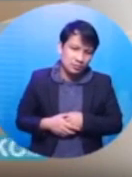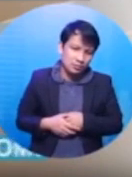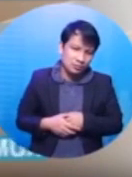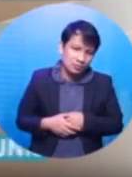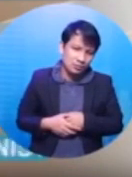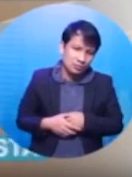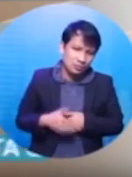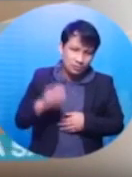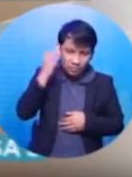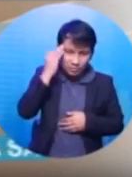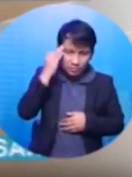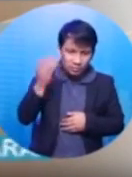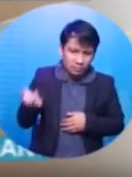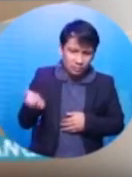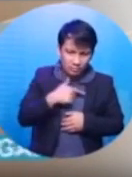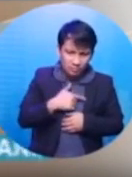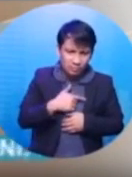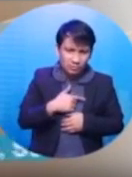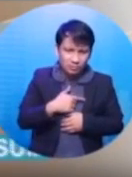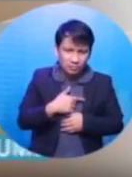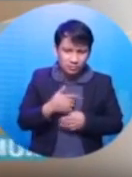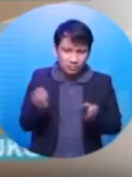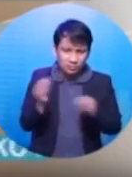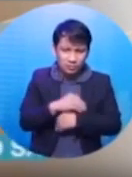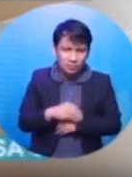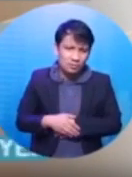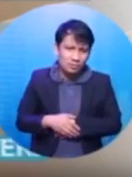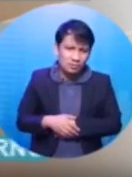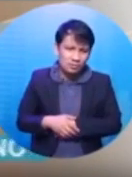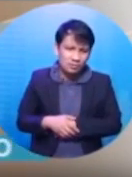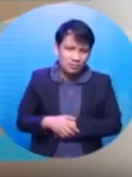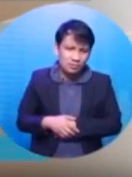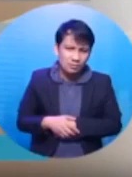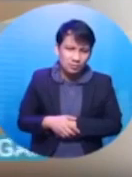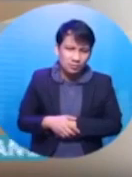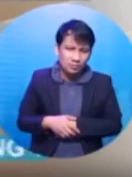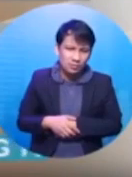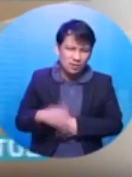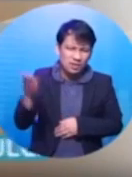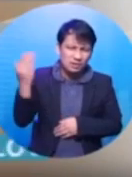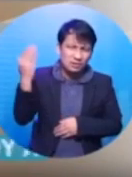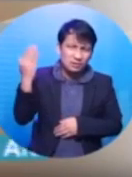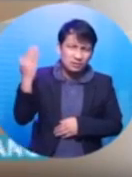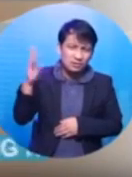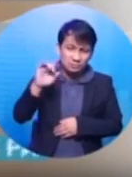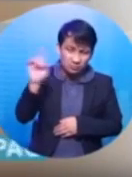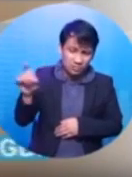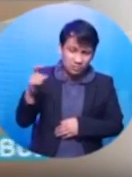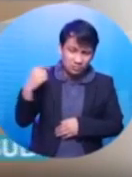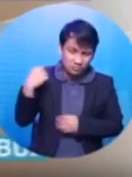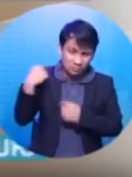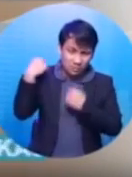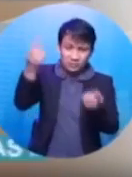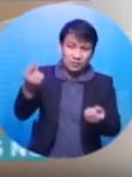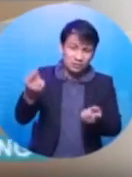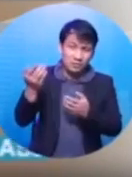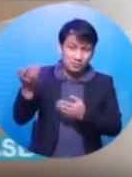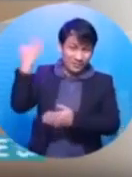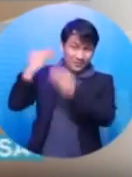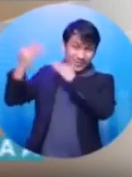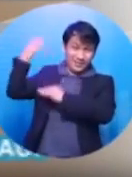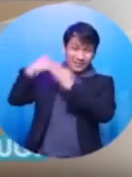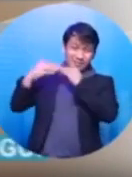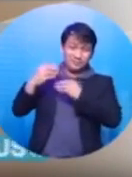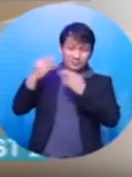ko po alam pa yung kaso nila. Hindi pa yan na dadadaan sa opisina ko yan. Hindi. Okay. Pamilyar. Huwag itong kaso ngayon. Sa mga nakaraan po mga blatter o sa mga